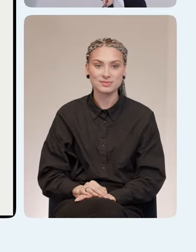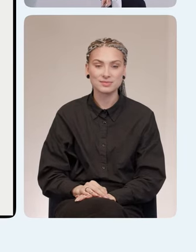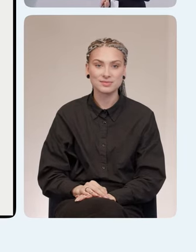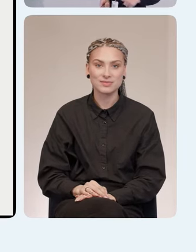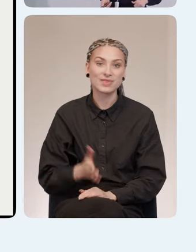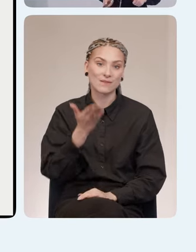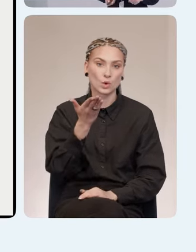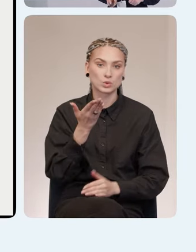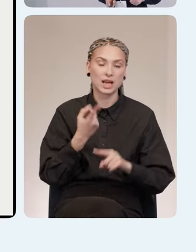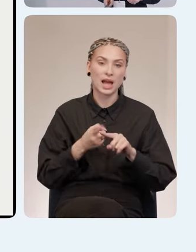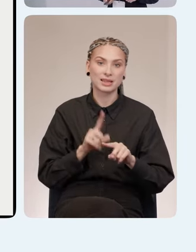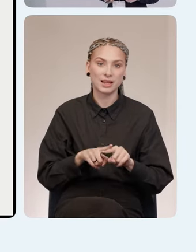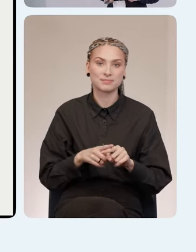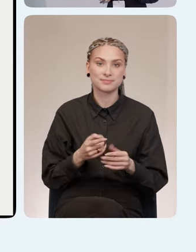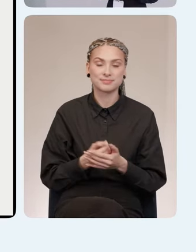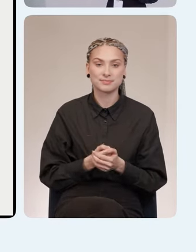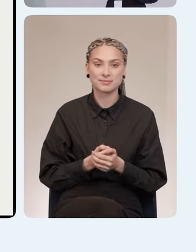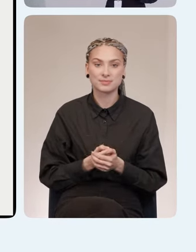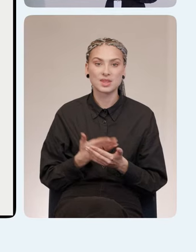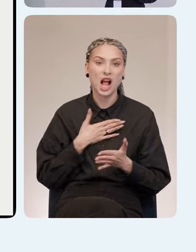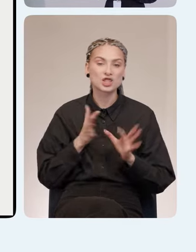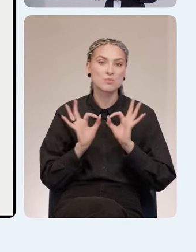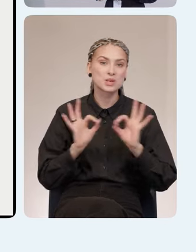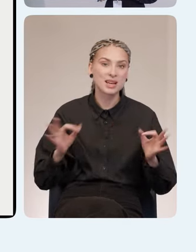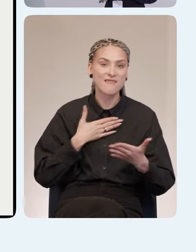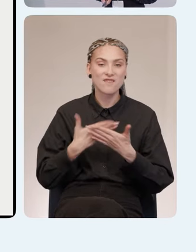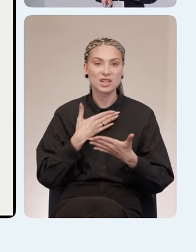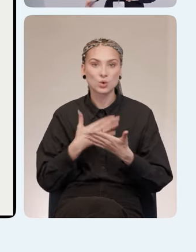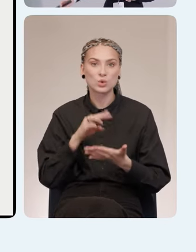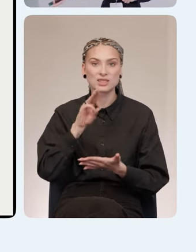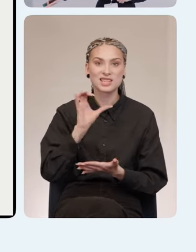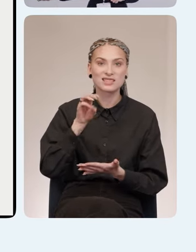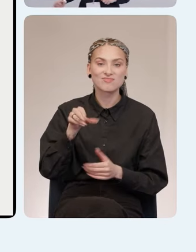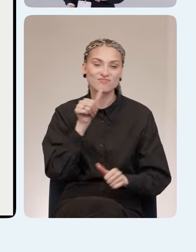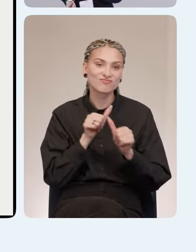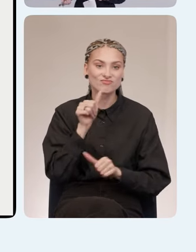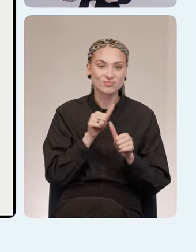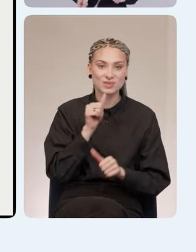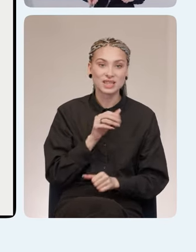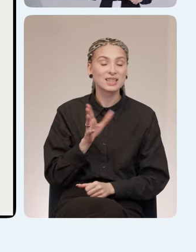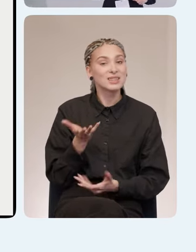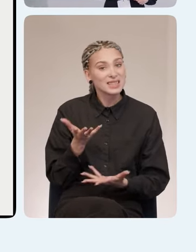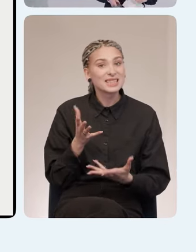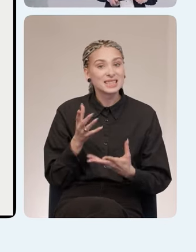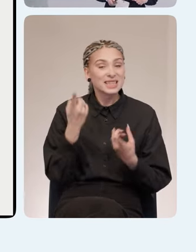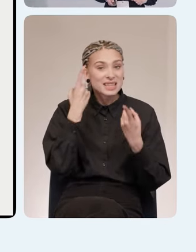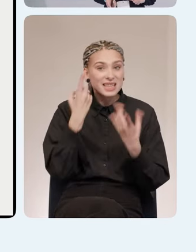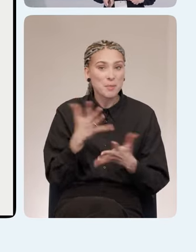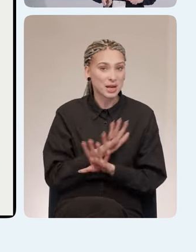Вот, собственно, это наши прекрасные волонтеры тестировали. Вот видите, ну вот не все же понятно.